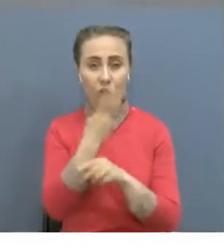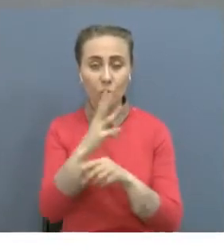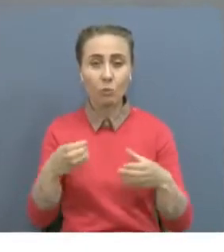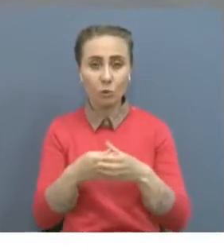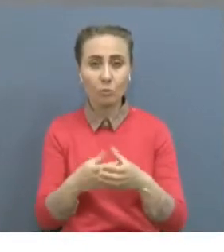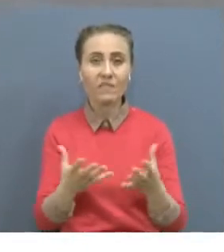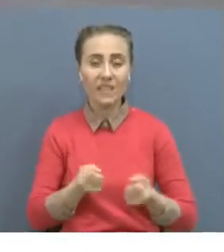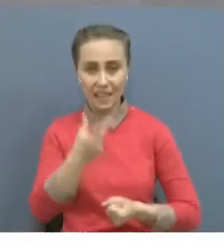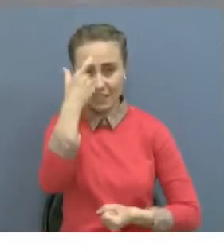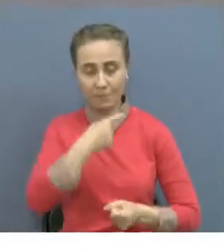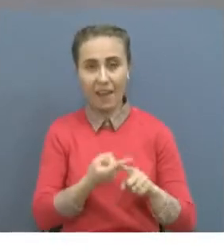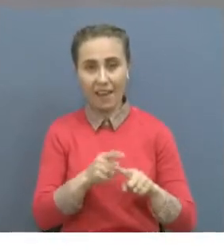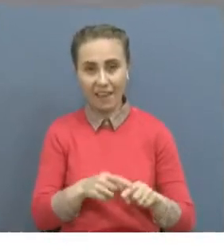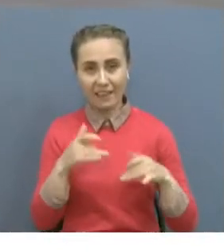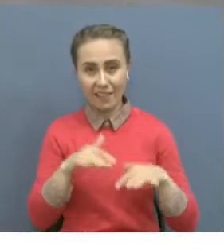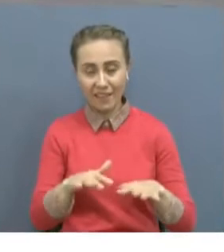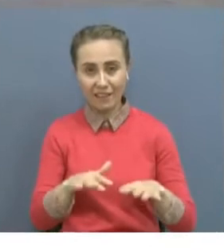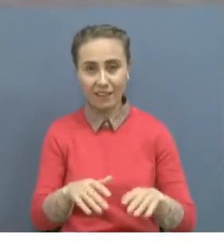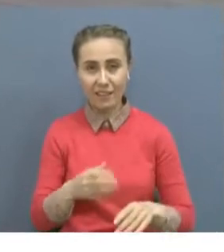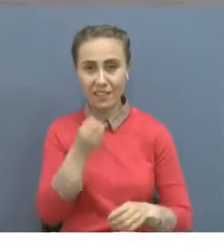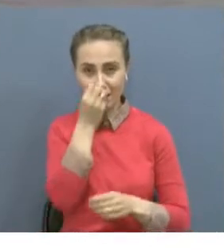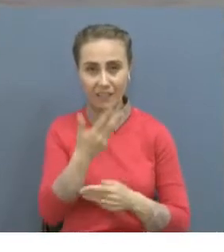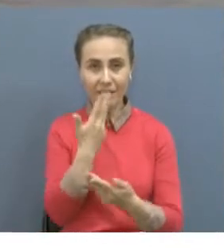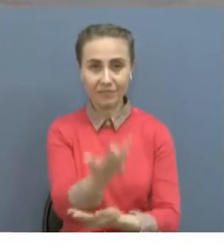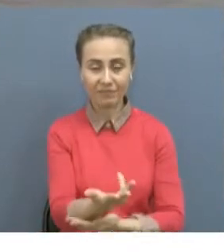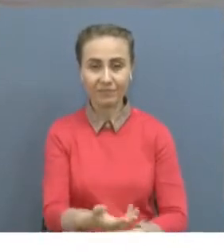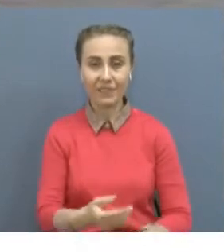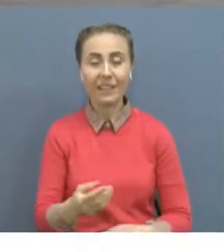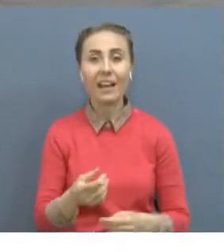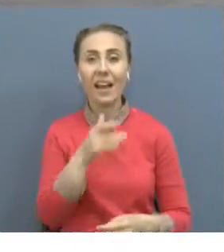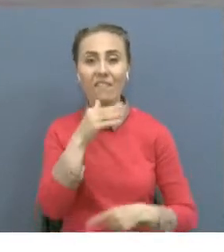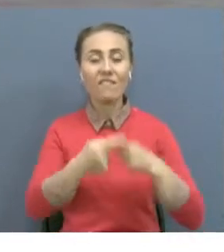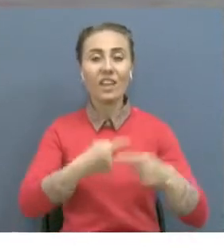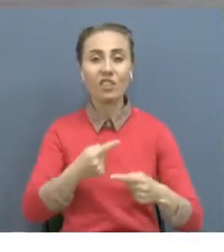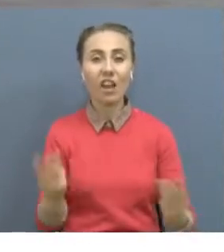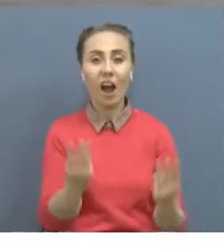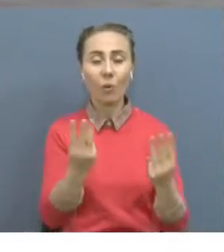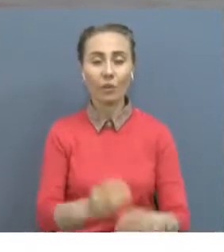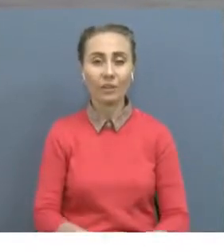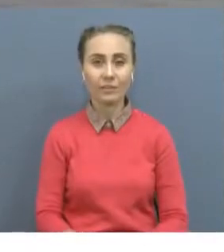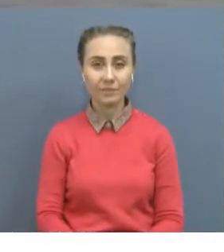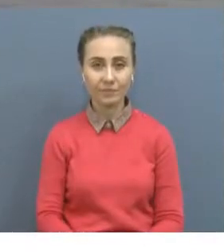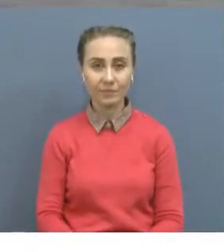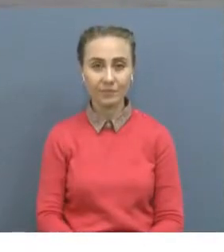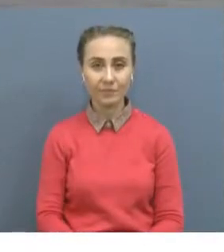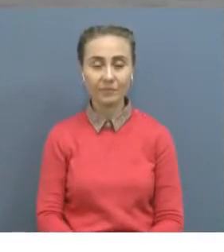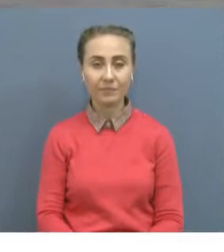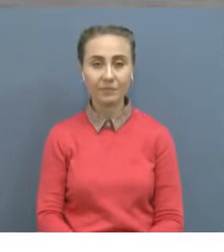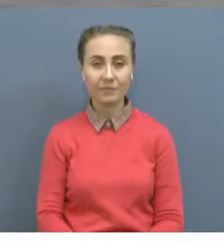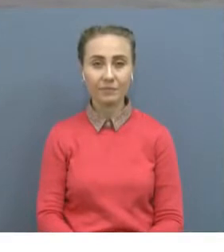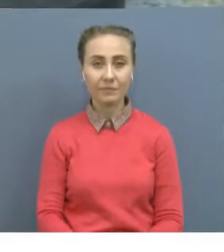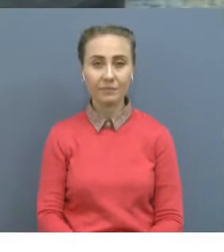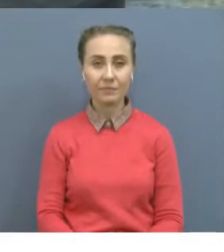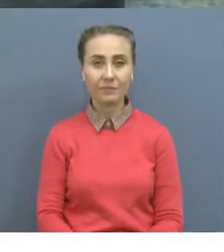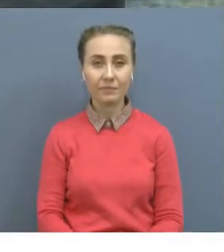жарқым болашағы үшін бастарын қатерге тігіп, көйдесін ұққа түсеген батырлардың рухына мәңгілік тағзым етеміз.